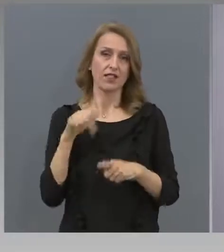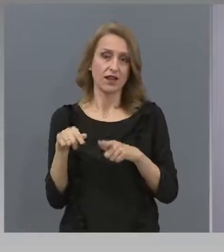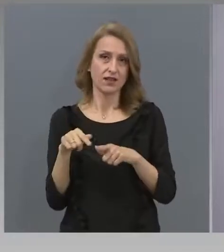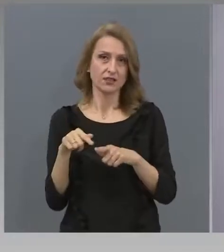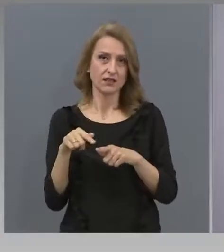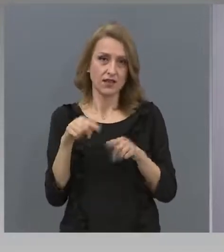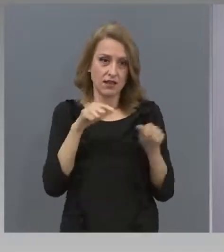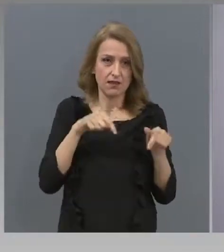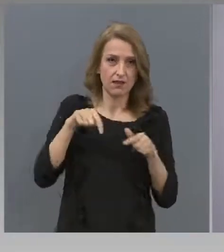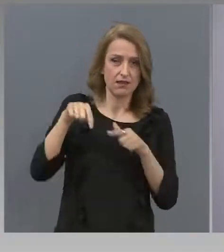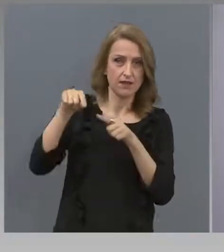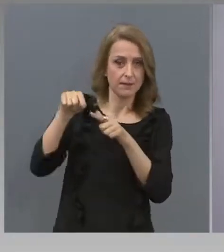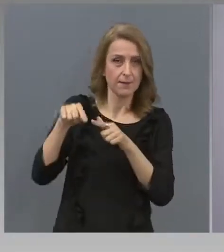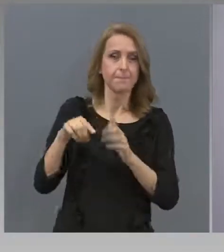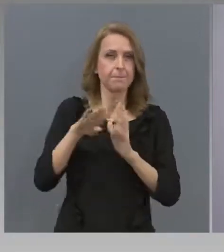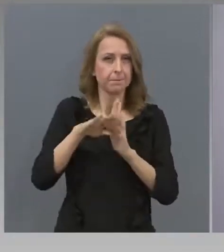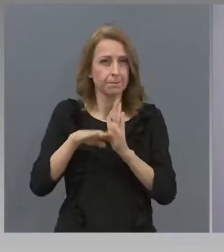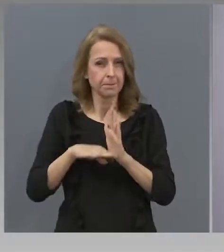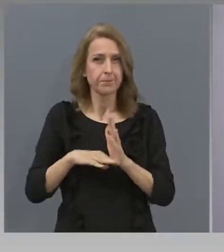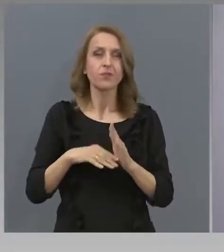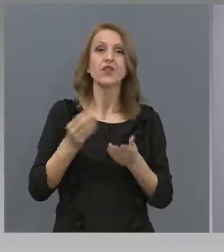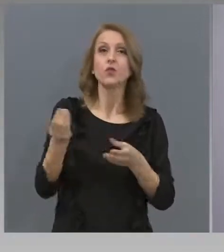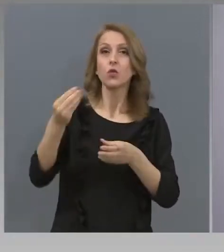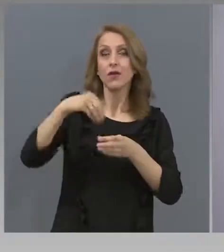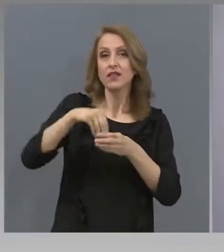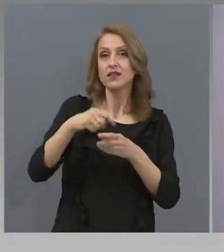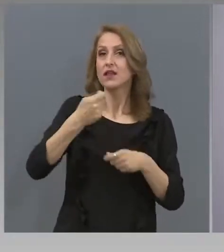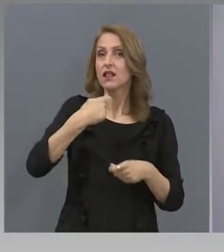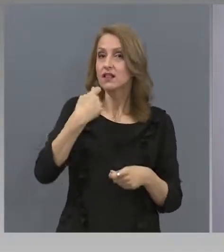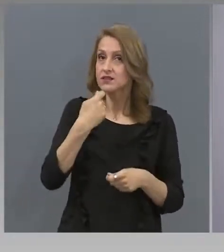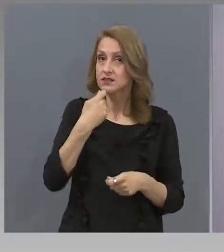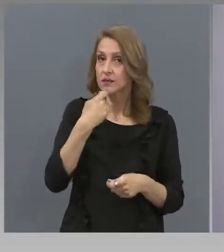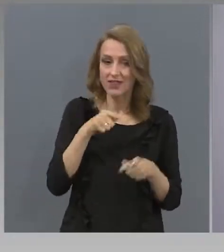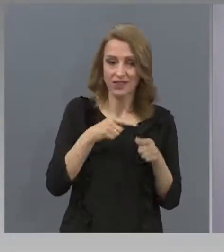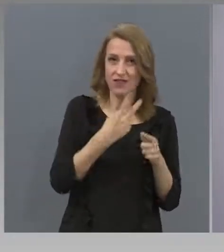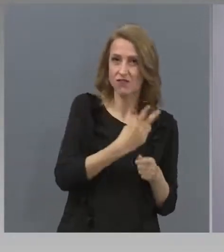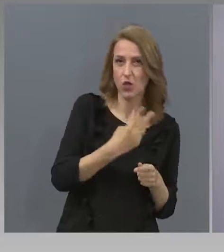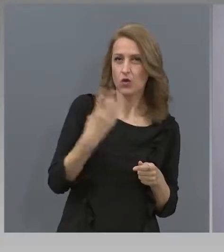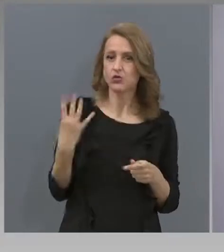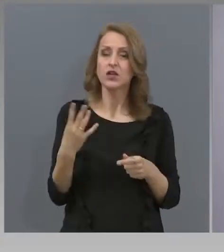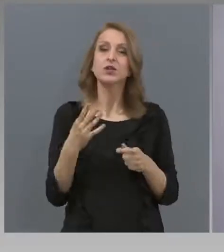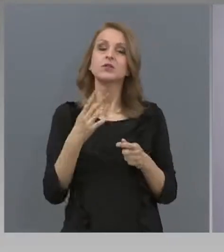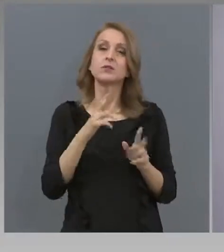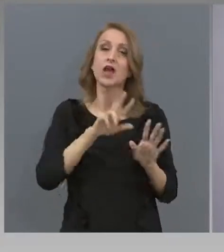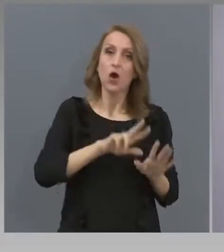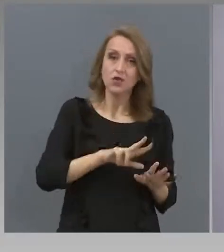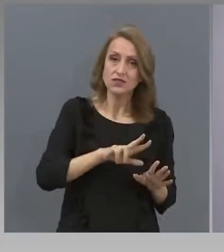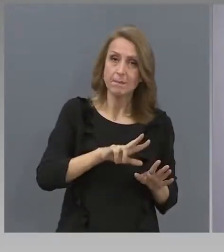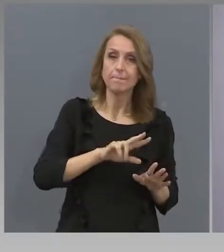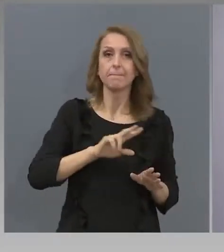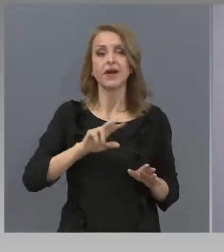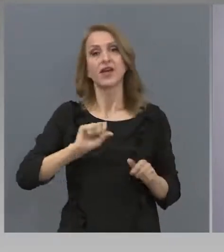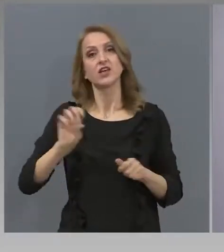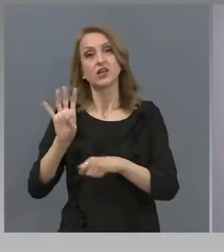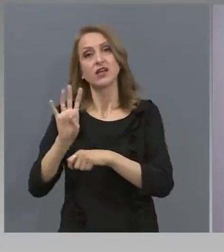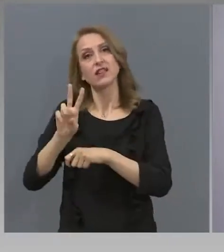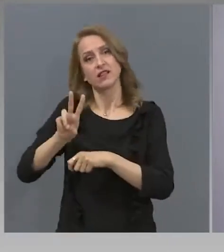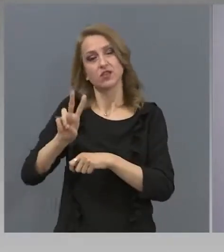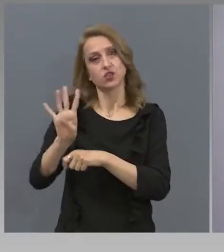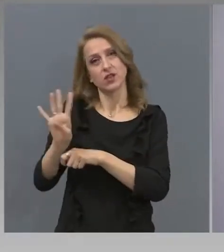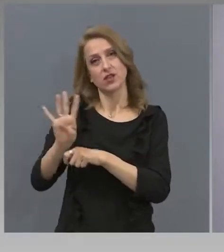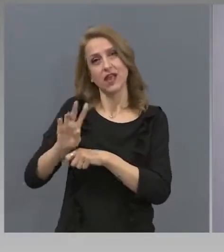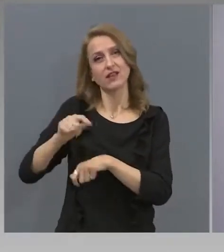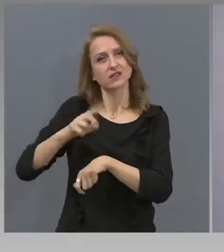Допълнителните изпити ще започнат съответно в 8 и 14 часа, но учениците при тях